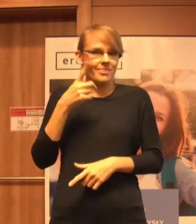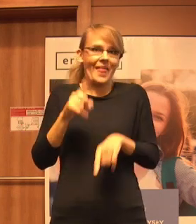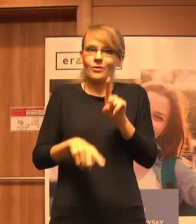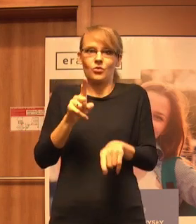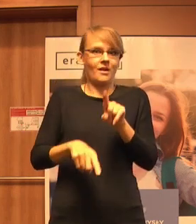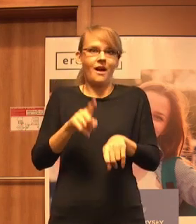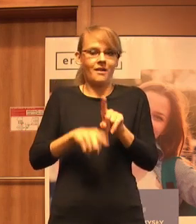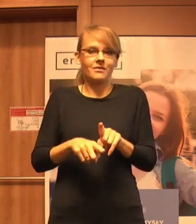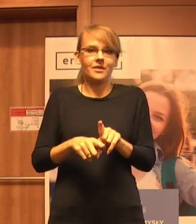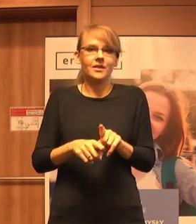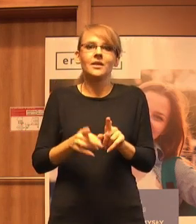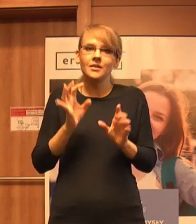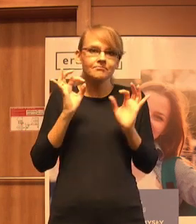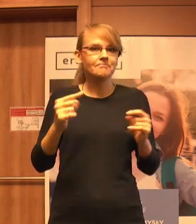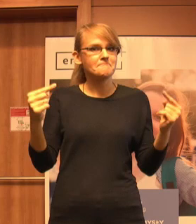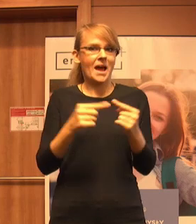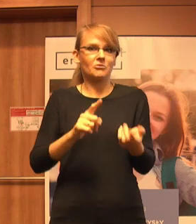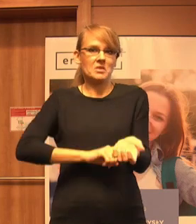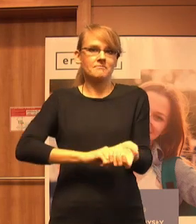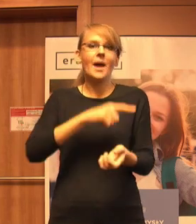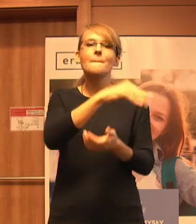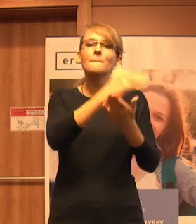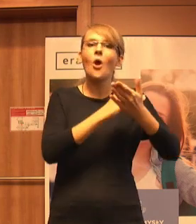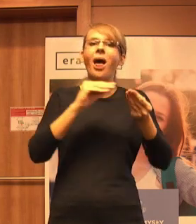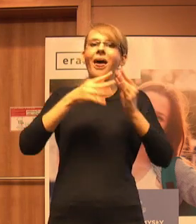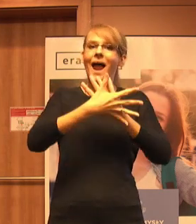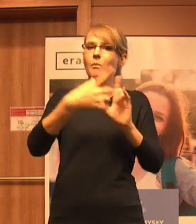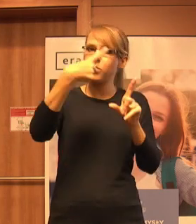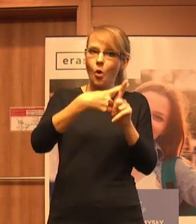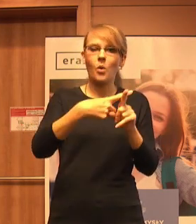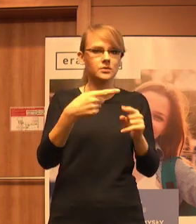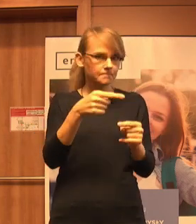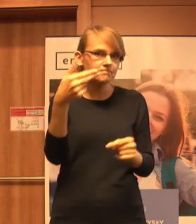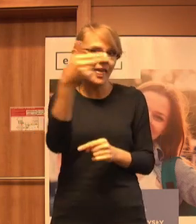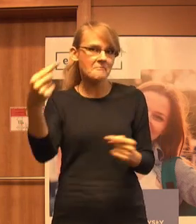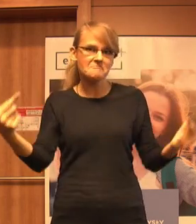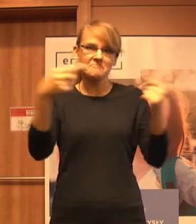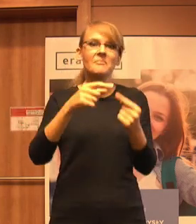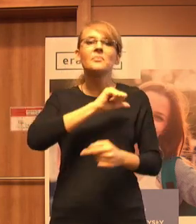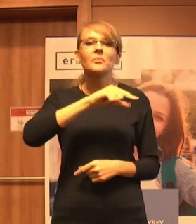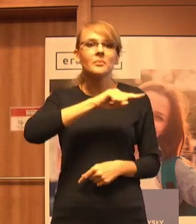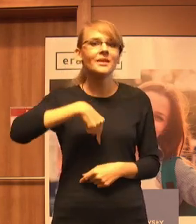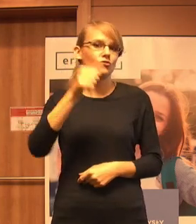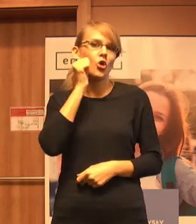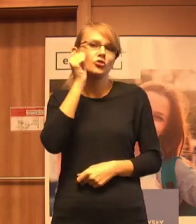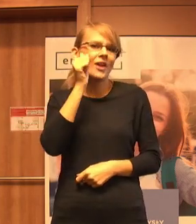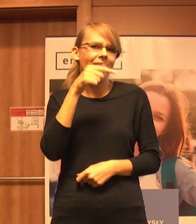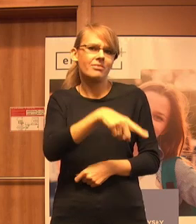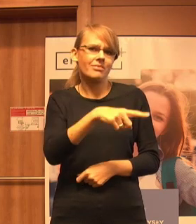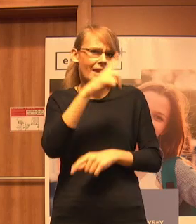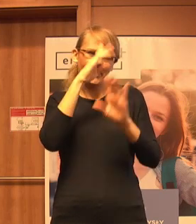Ona jest jakby wpisana w DNA programu Erasmus+. I właściwie my się tak na co dzień bardzo nad tym nie